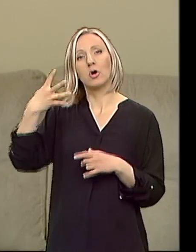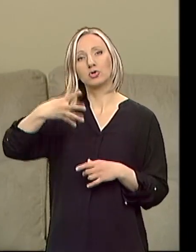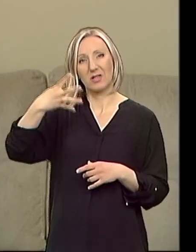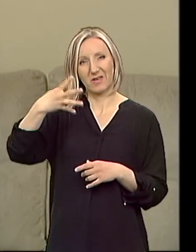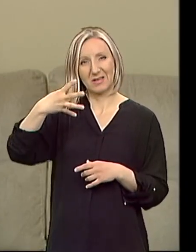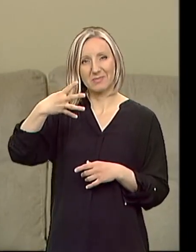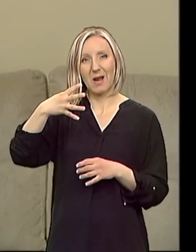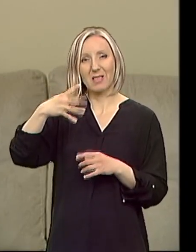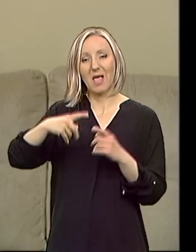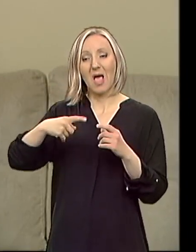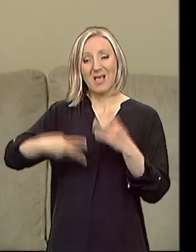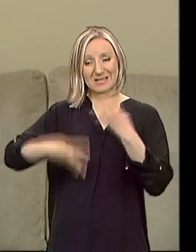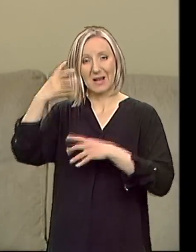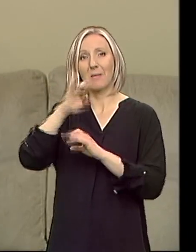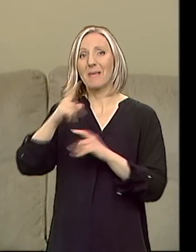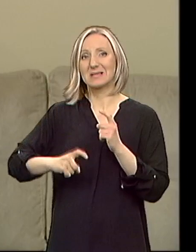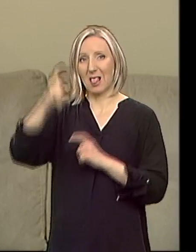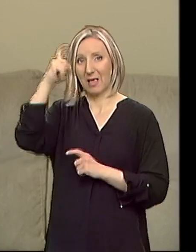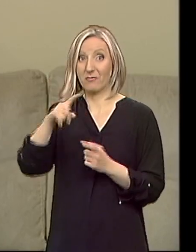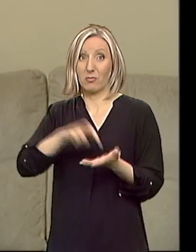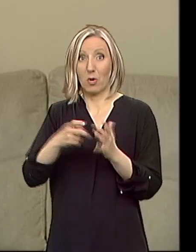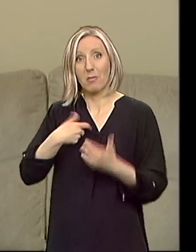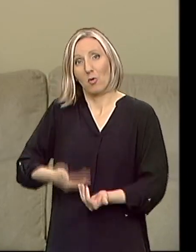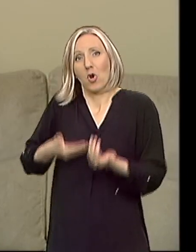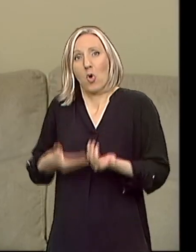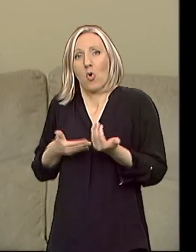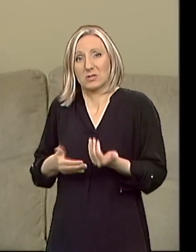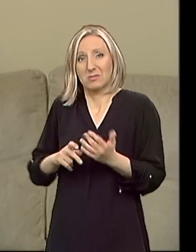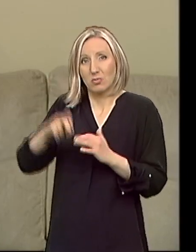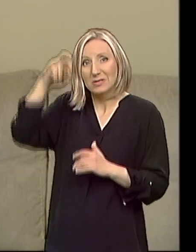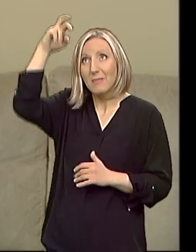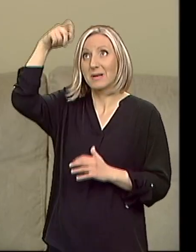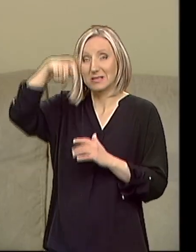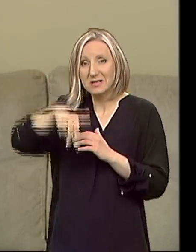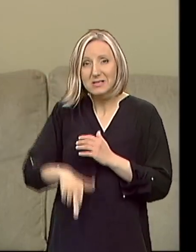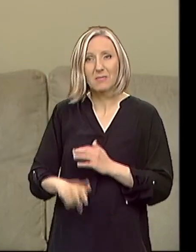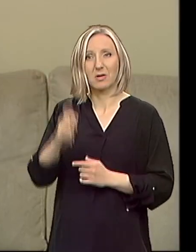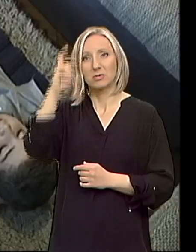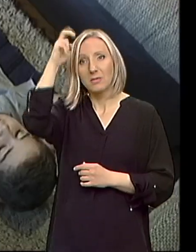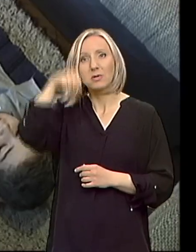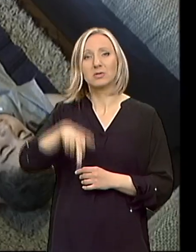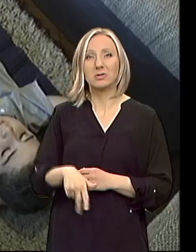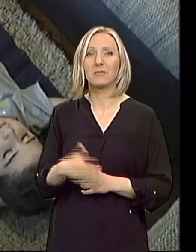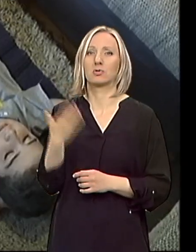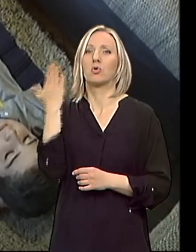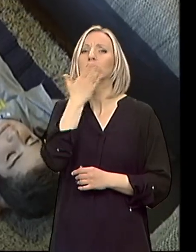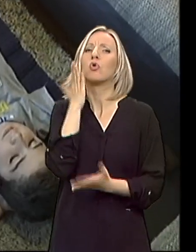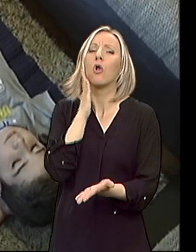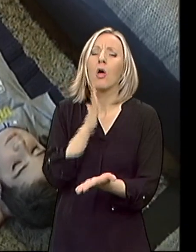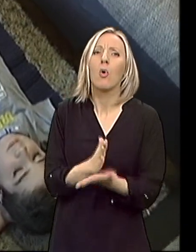bez lifta. Tako da je problem zato što ga mi nosimo u školu, stepenici, niz stepenice. U školi uvek nekoga